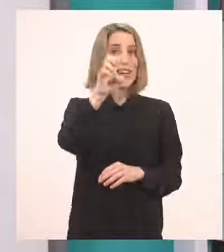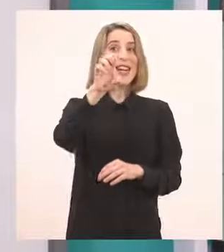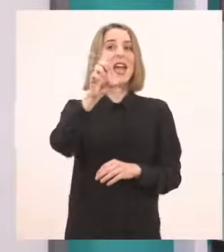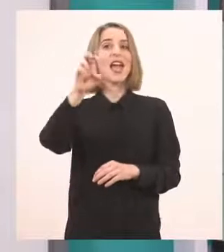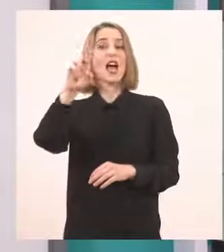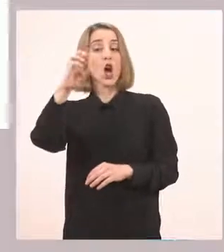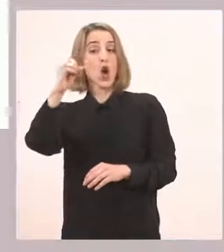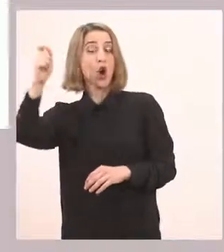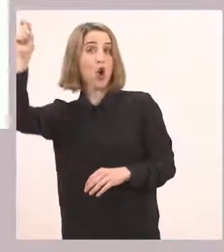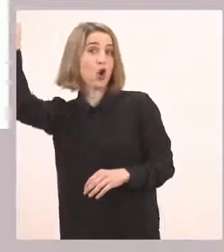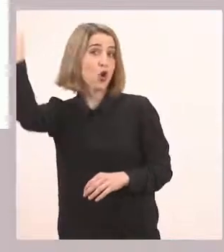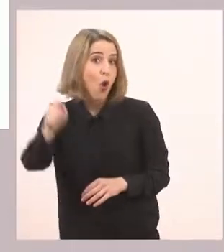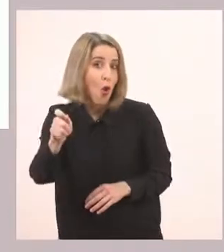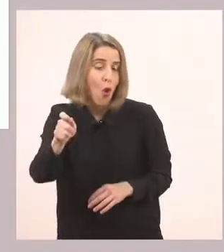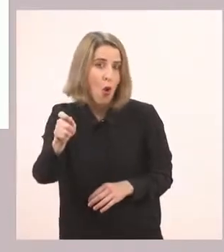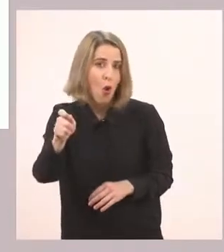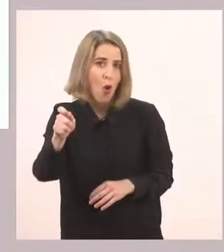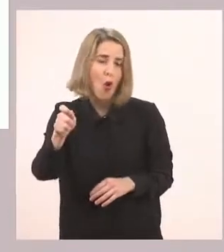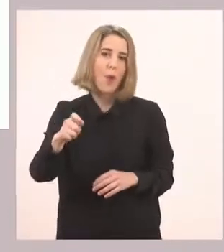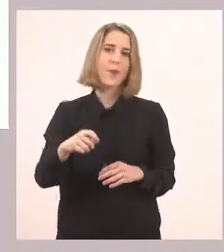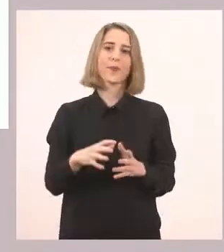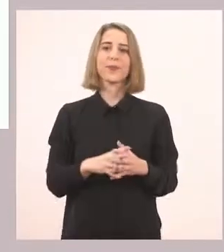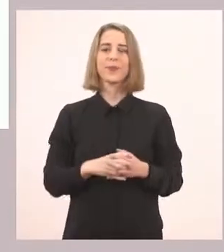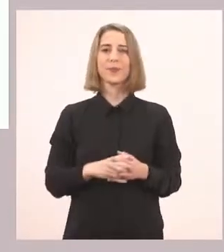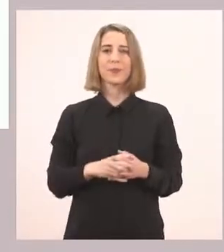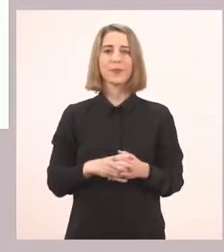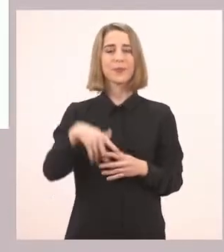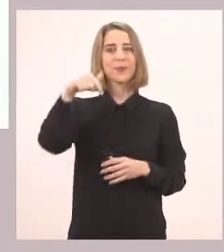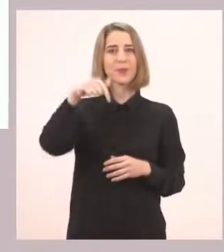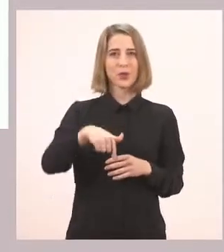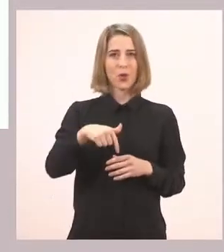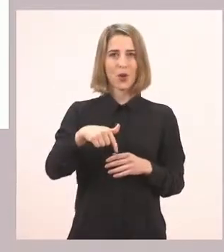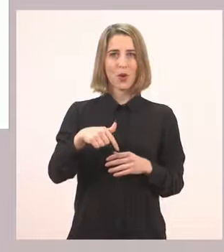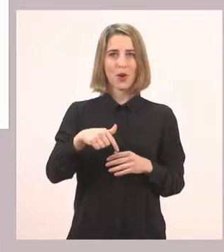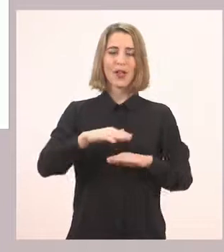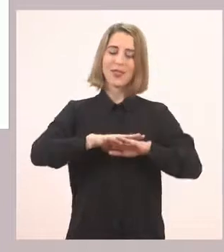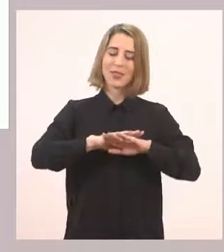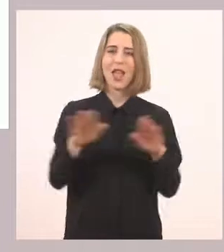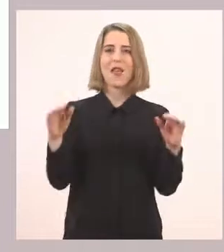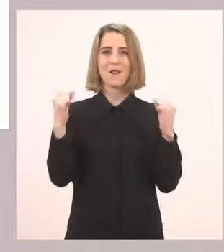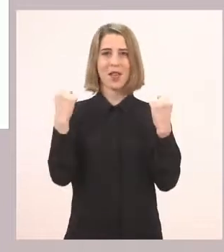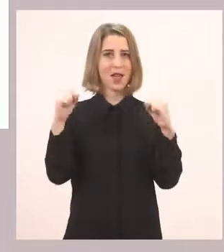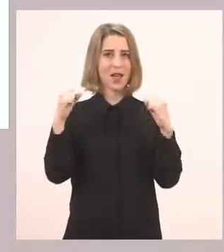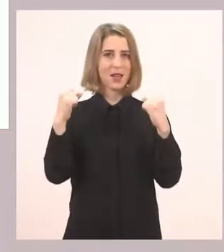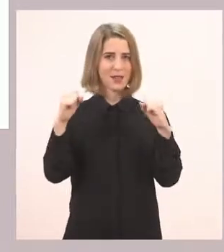Νερό. Βάζω και τον τόνο. Και τώρα φτάνουμε στην τελευταία μας ασκησούλα, που